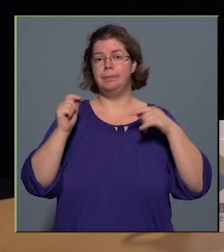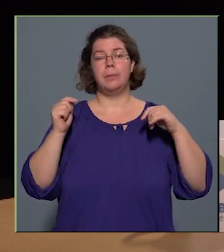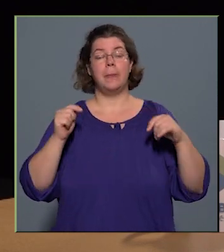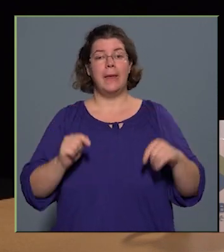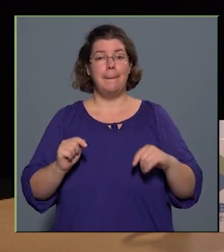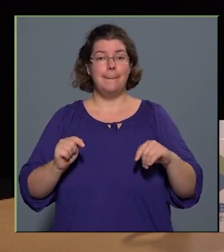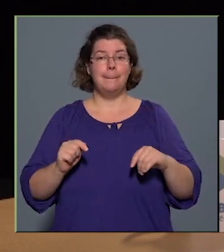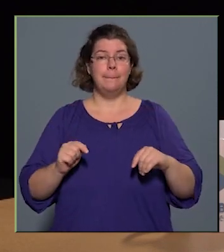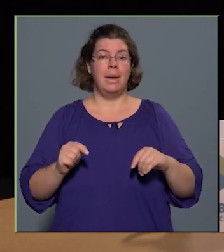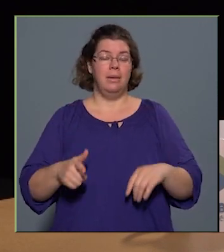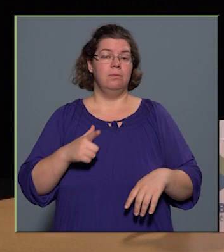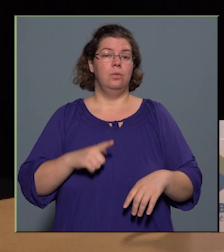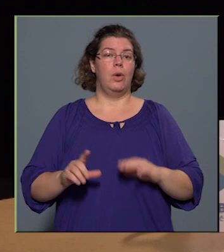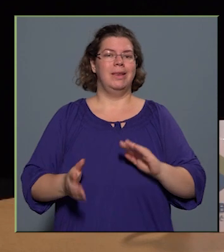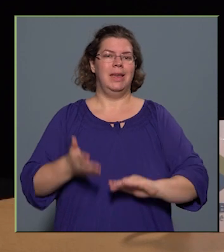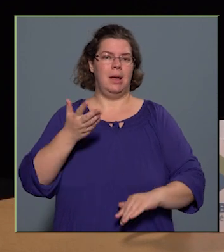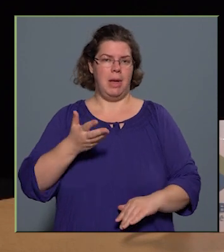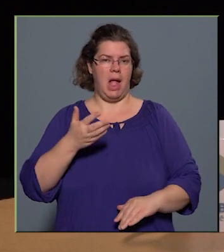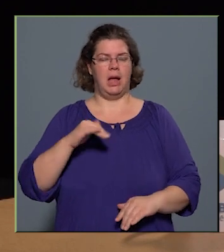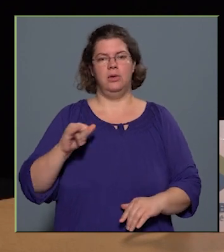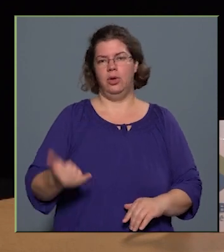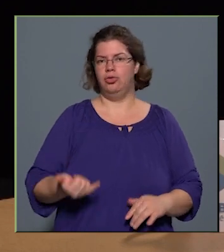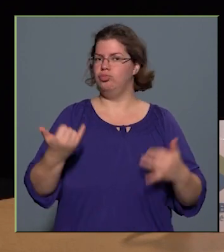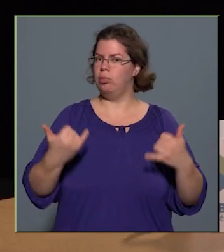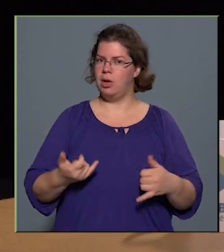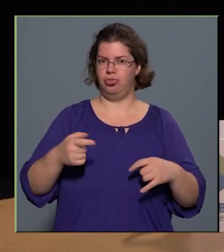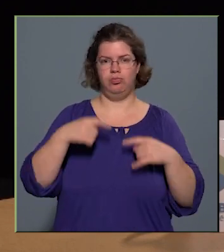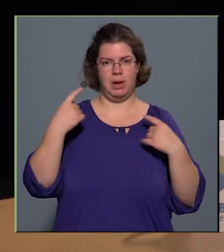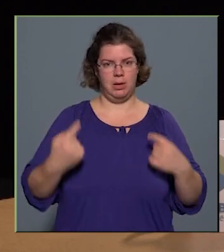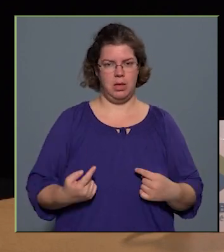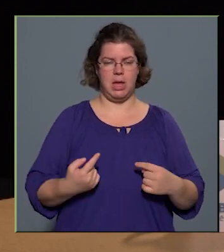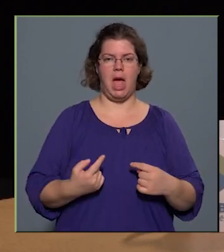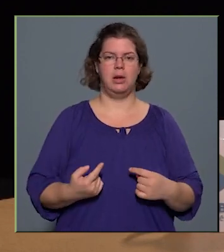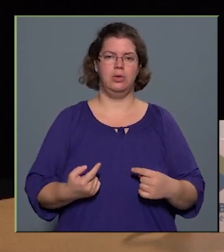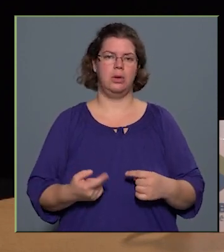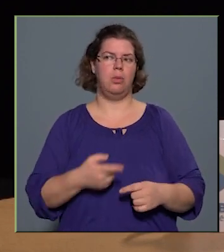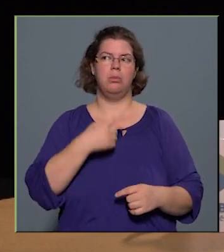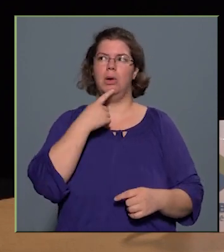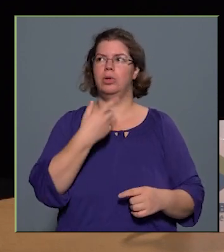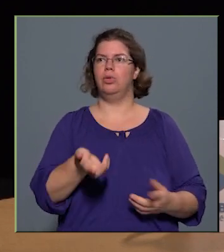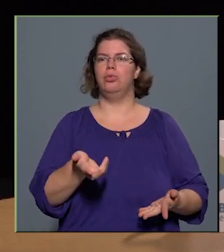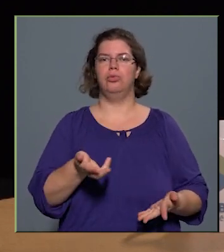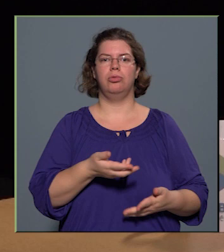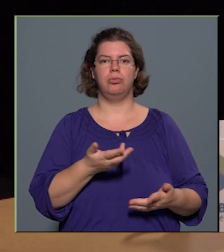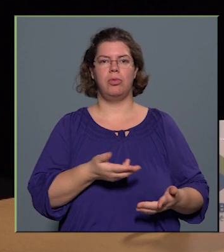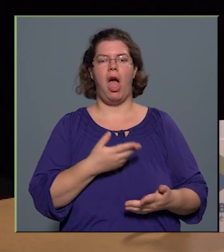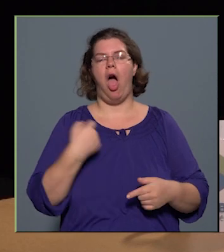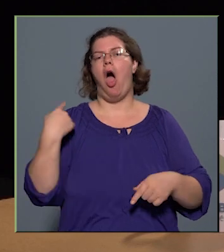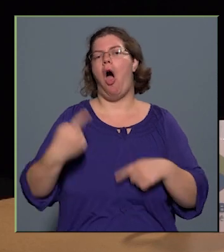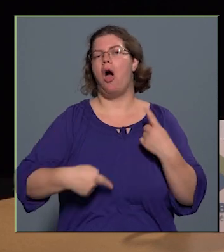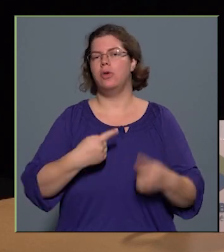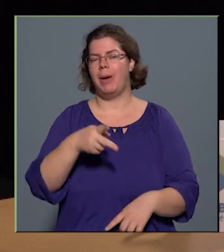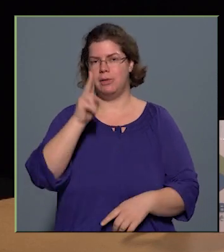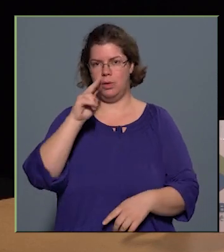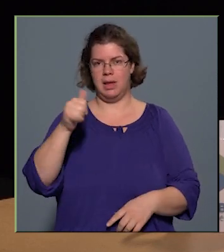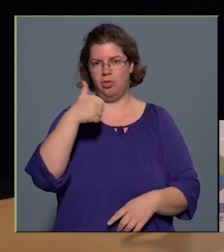volt kiemelkedő, és ma is meghatározó a mondjuk a hagyományőrzés